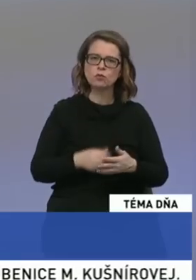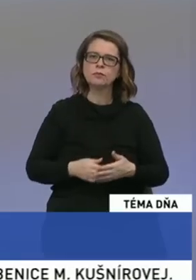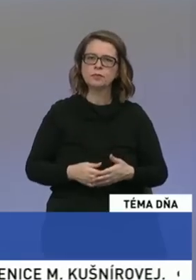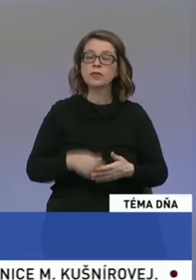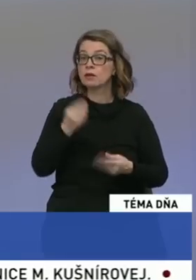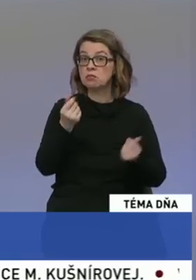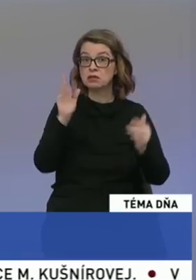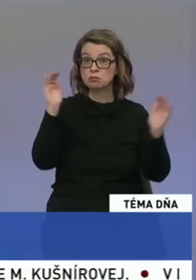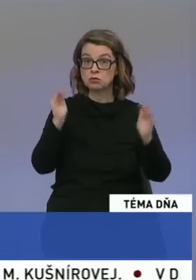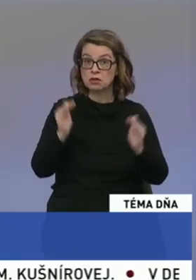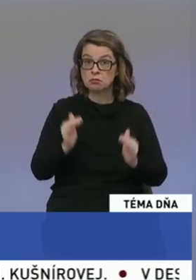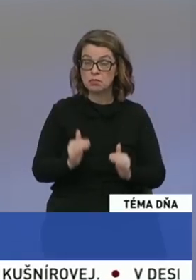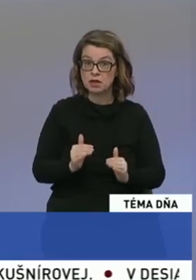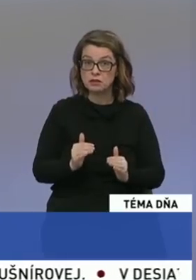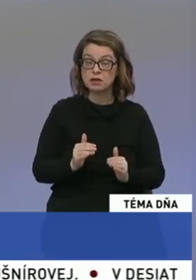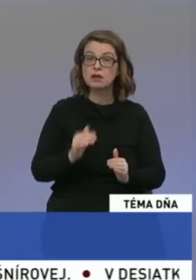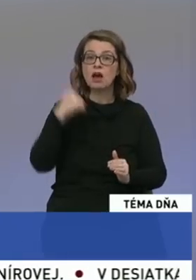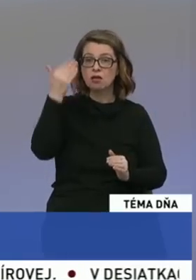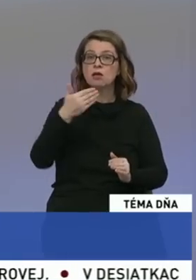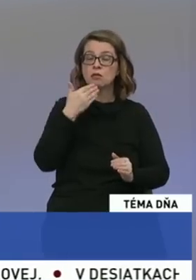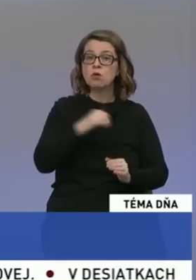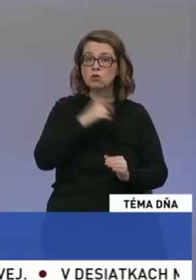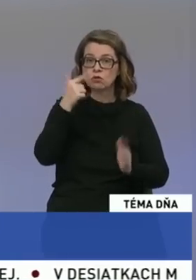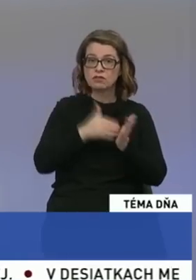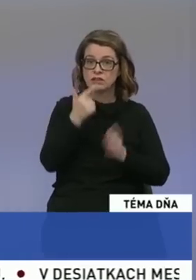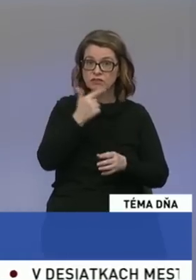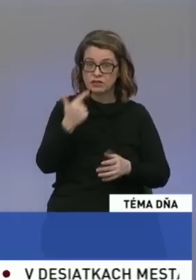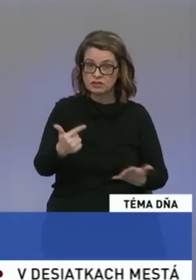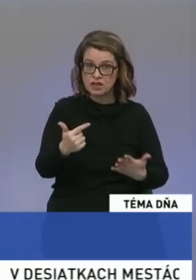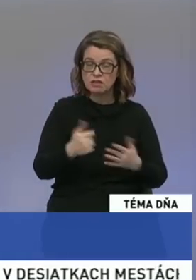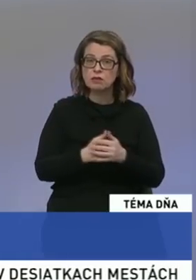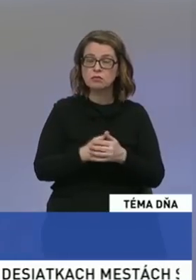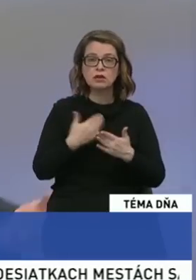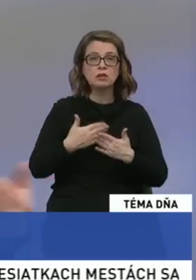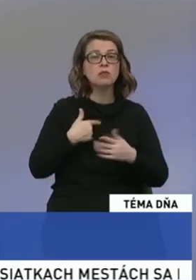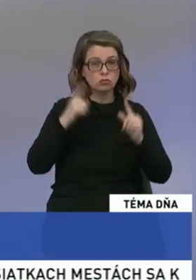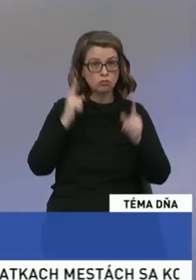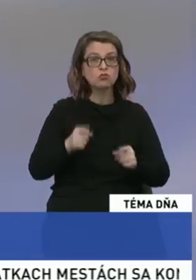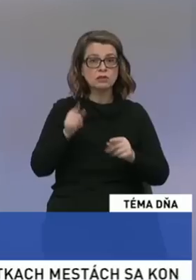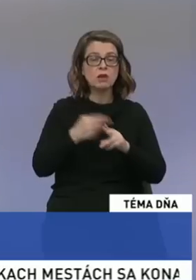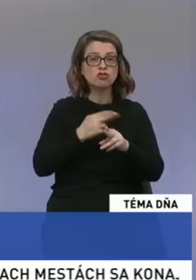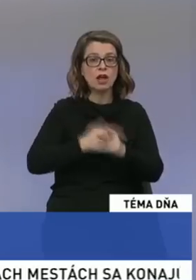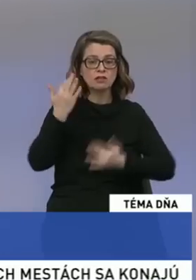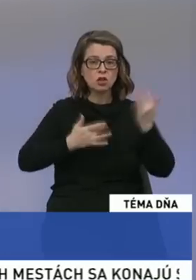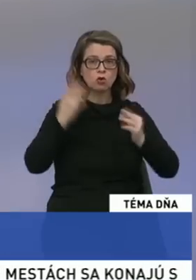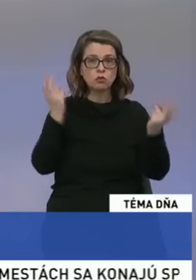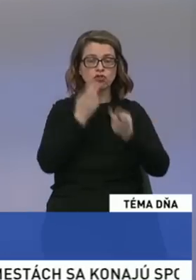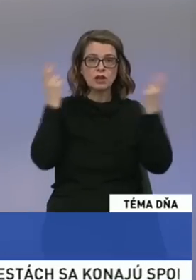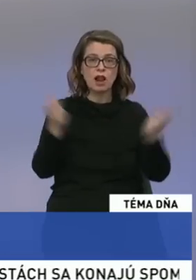bude menej, ako som naznačil, po roku 2027. A preto naozaj budeme musieť aj v rámci štátneho rozpočtu hľadať